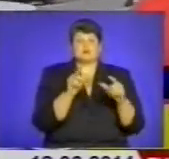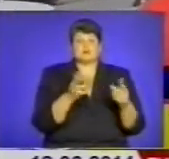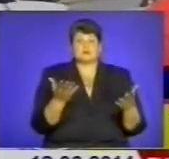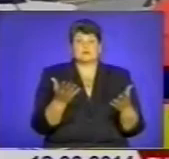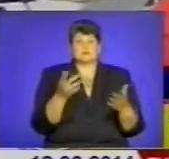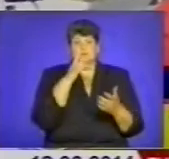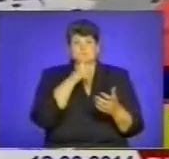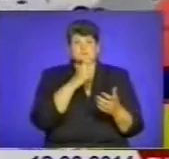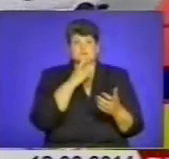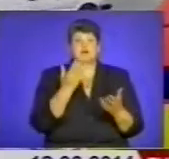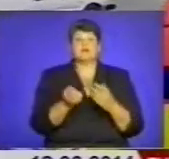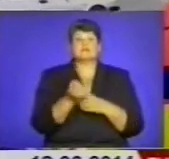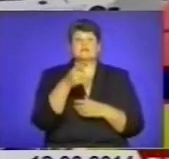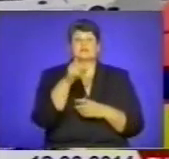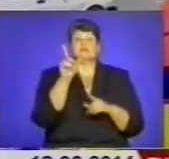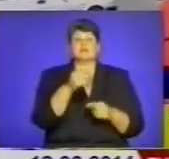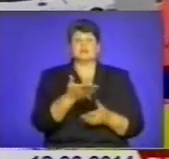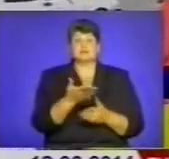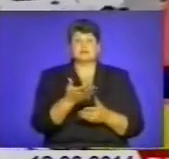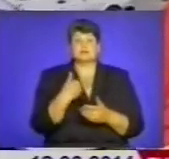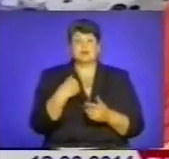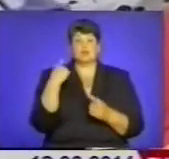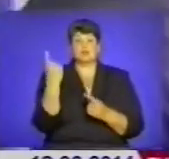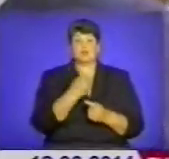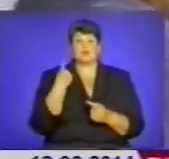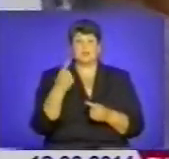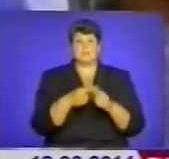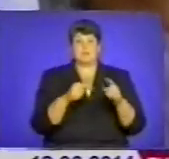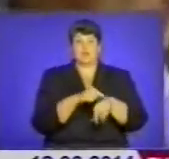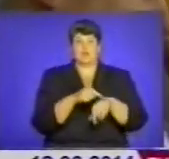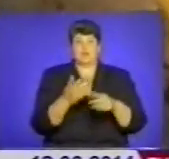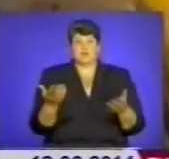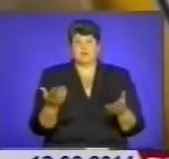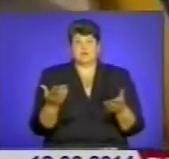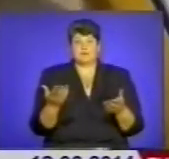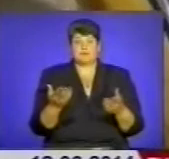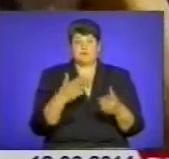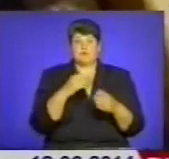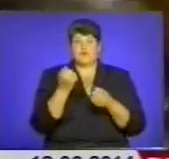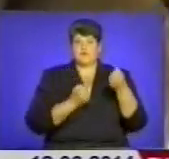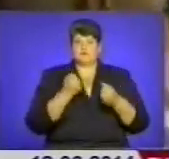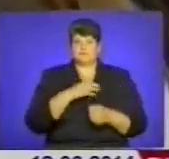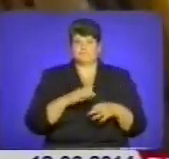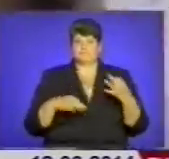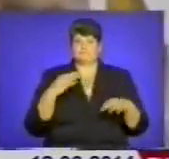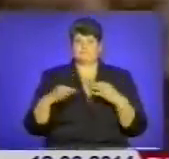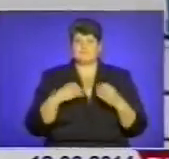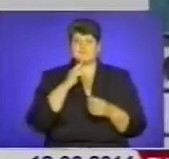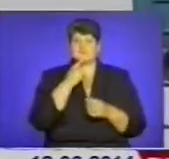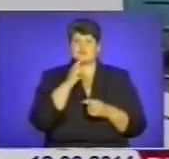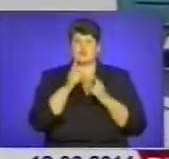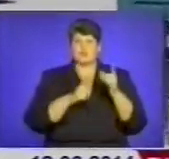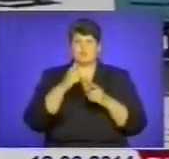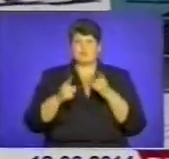Зрозуміло. А ви звідки, я тут вже кружляю пів години. Водії вкрай незадоволені такими змінами, бо їм важко змінити